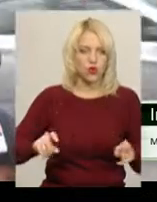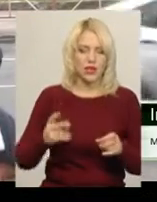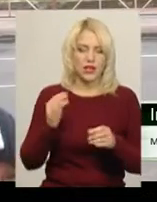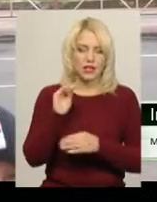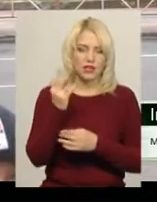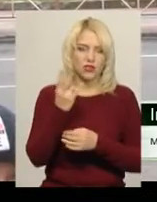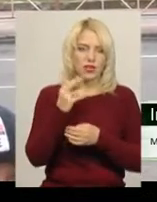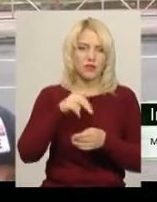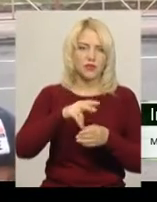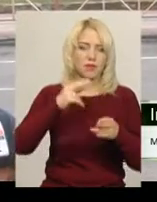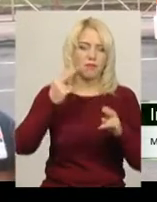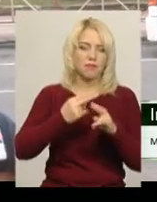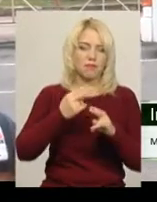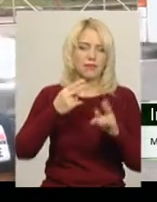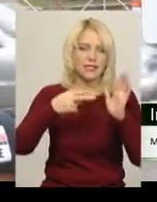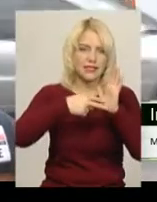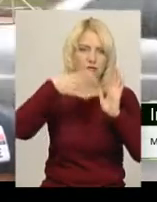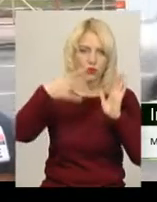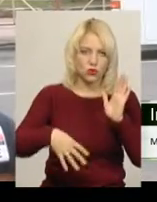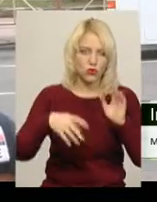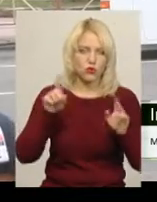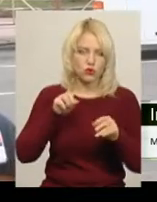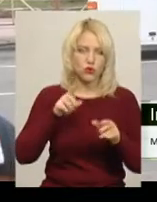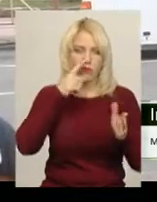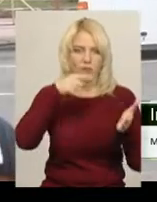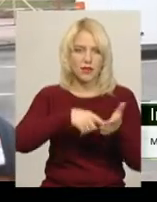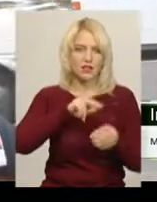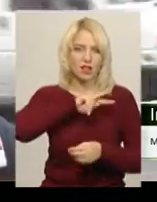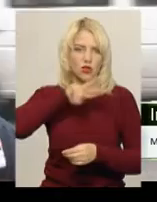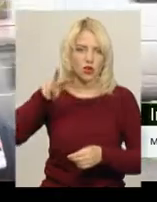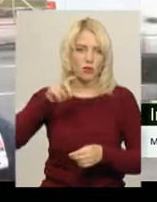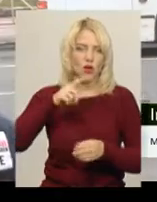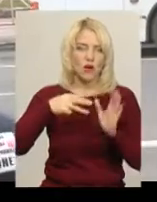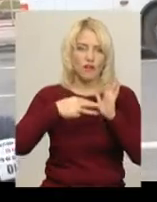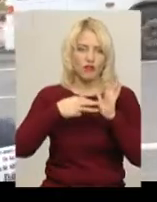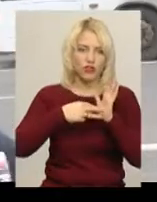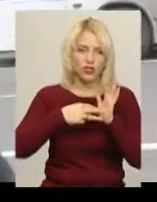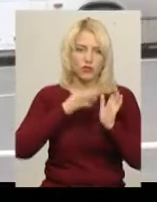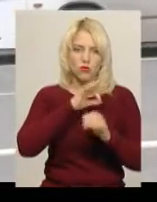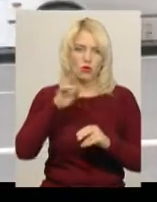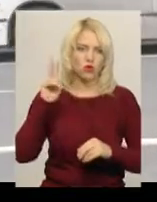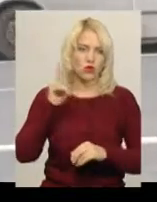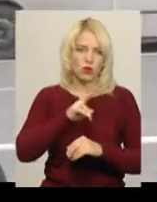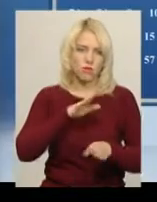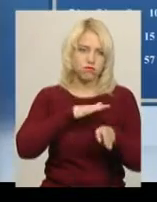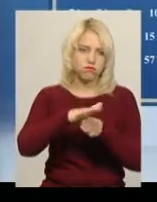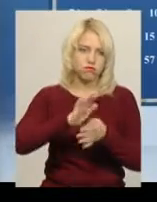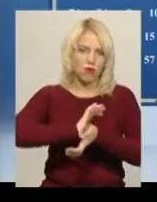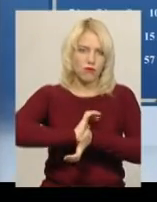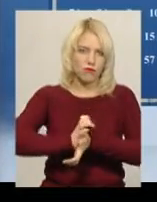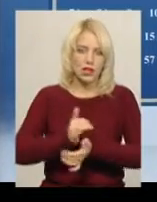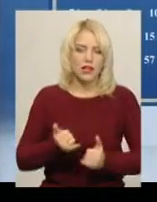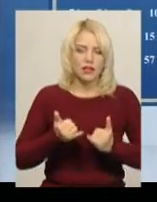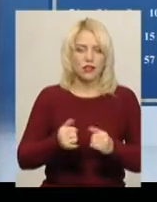виходити без 28, щоб попасти на тролейбус, тому що з 8 годин тролейбуси абсолютно переповнені». Для